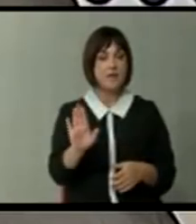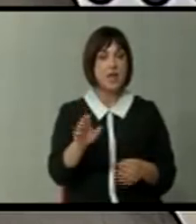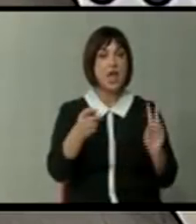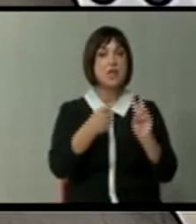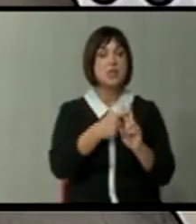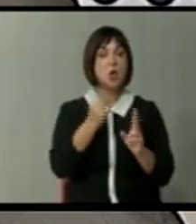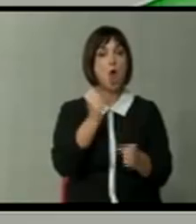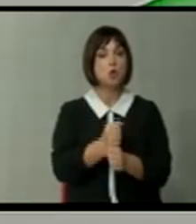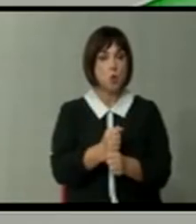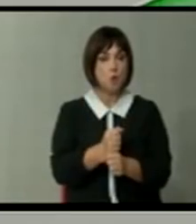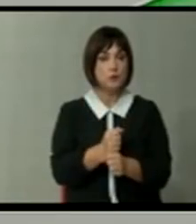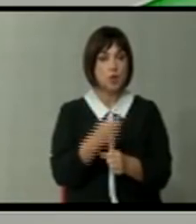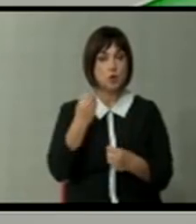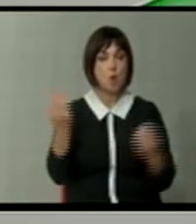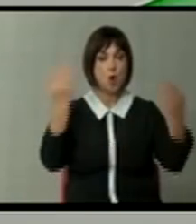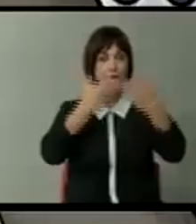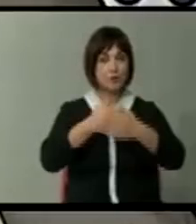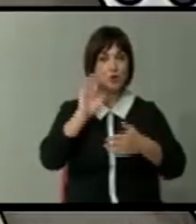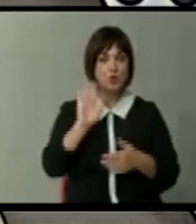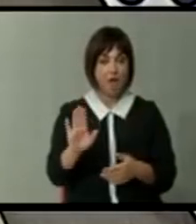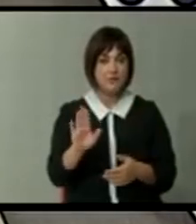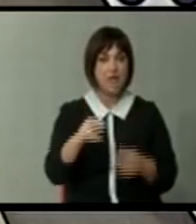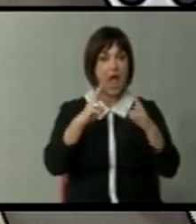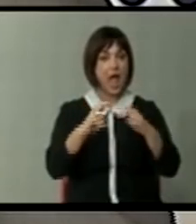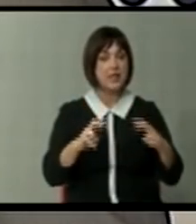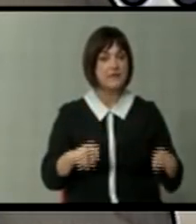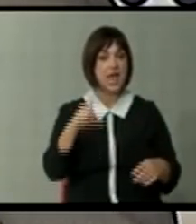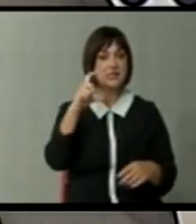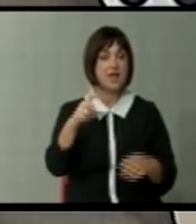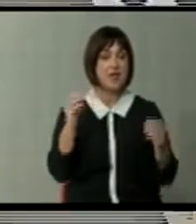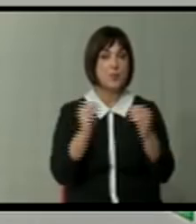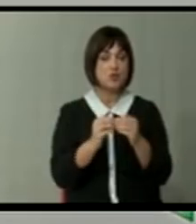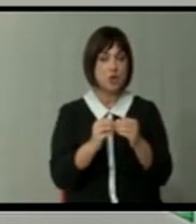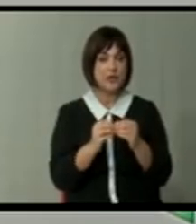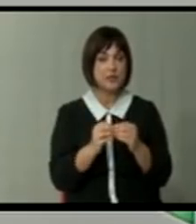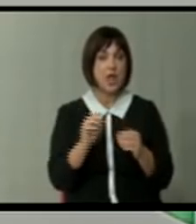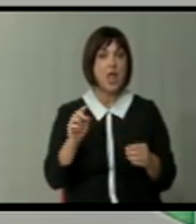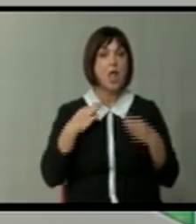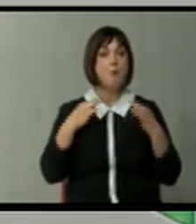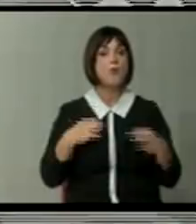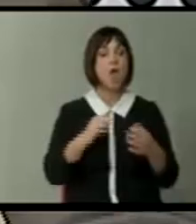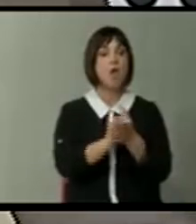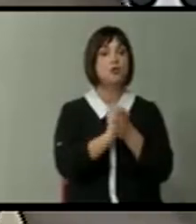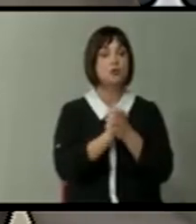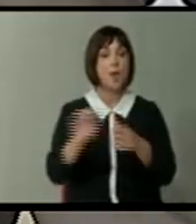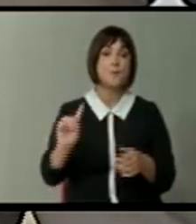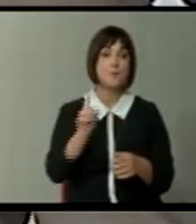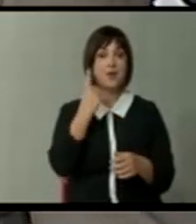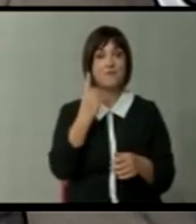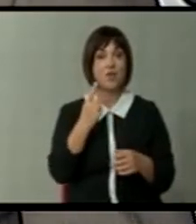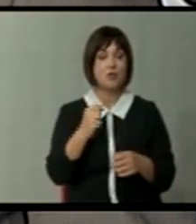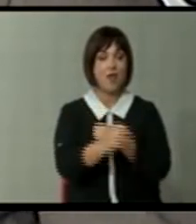Никола Дујовски, добра вечер за вас. И аналитичарот Сафет Пишевец. На професорите им го честитам првиот